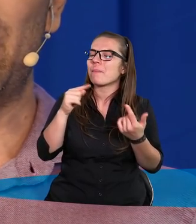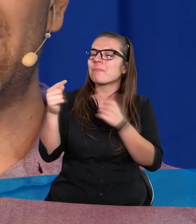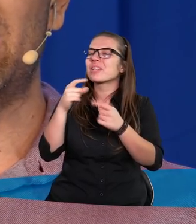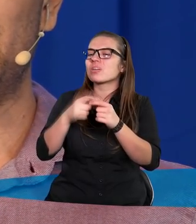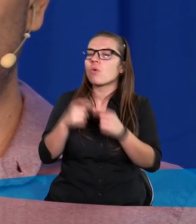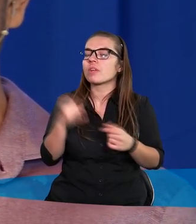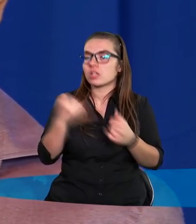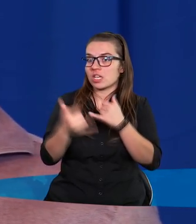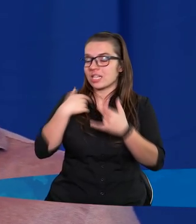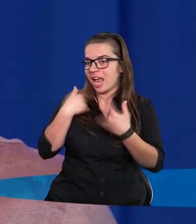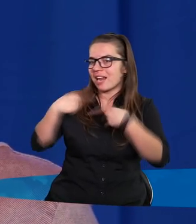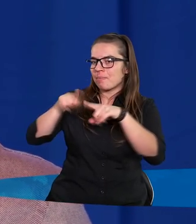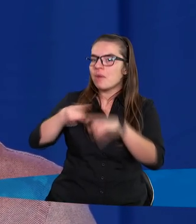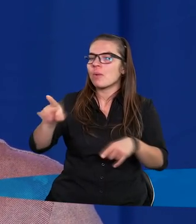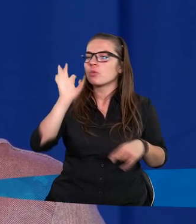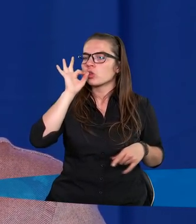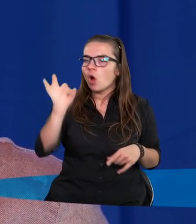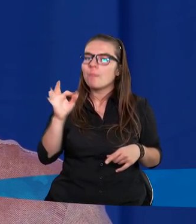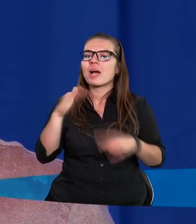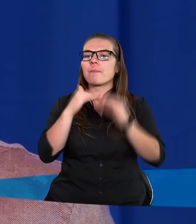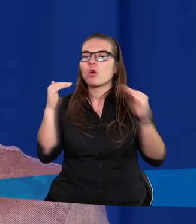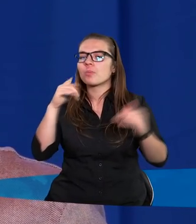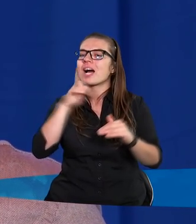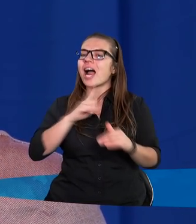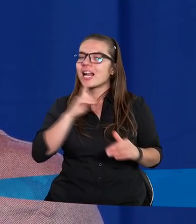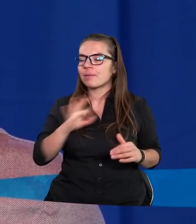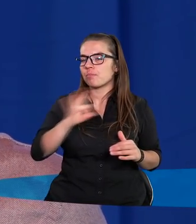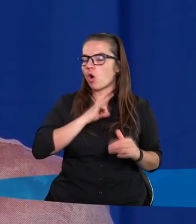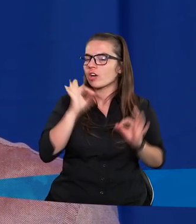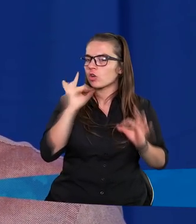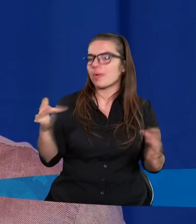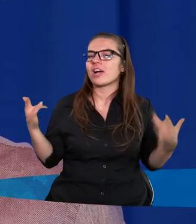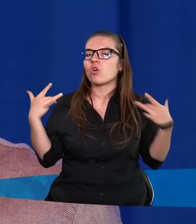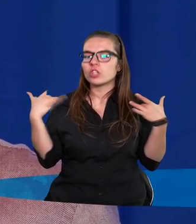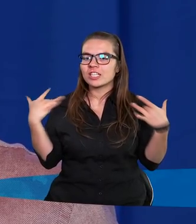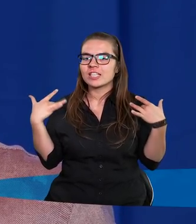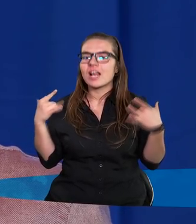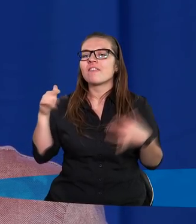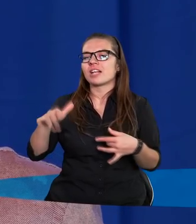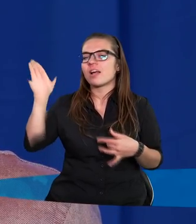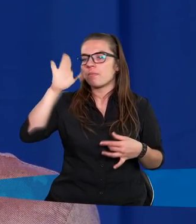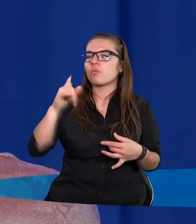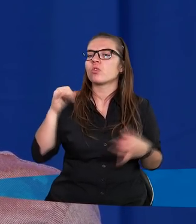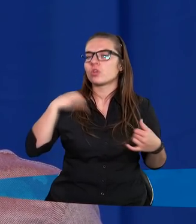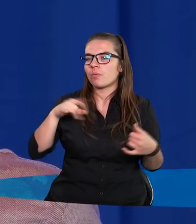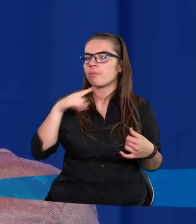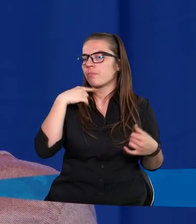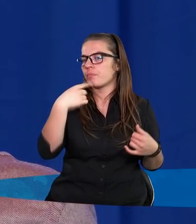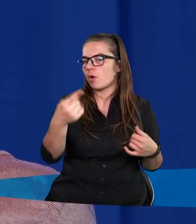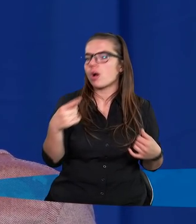spełniał jakiś tam dobry poziom tej mojej religijności, mojego dobrego życia, wtedy Pan Bóg powie